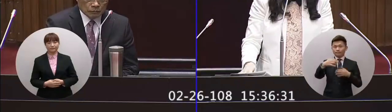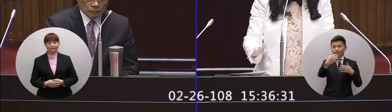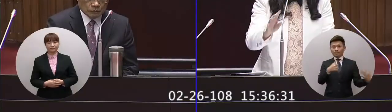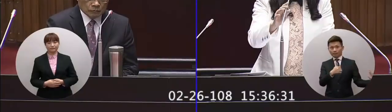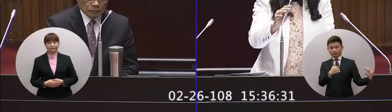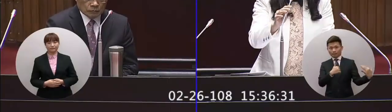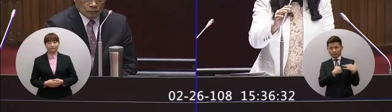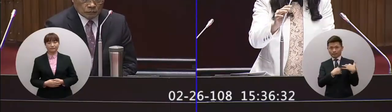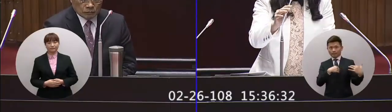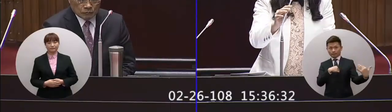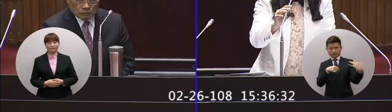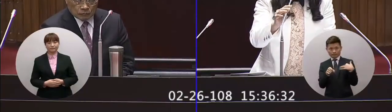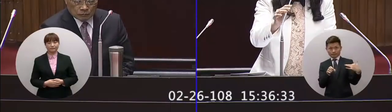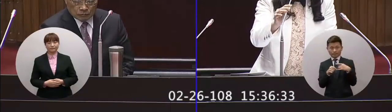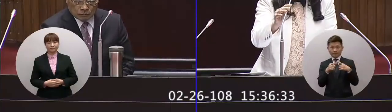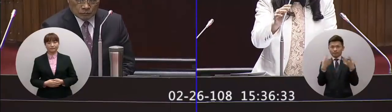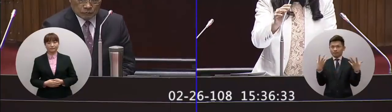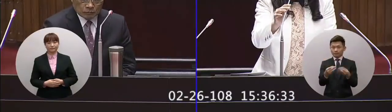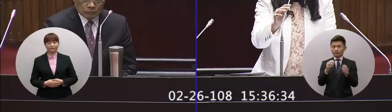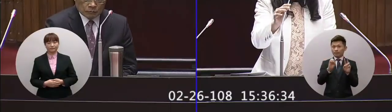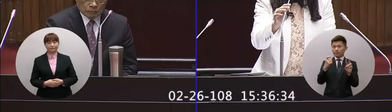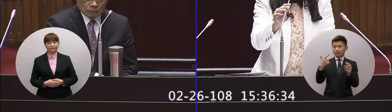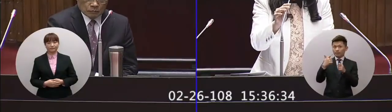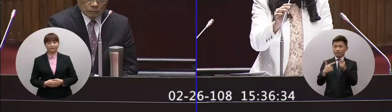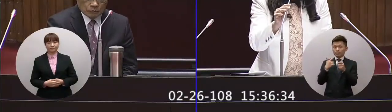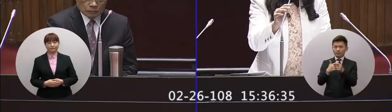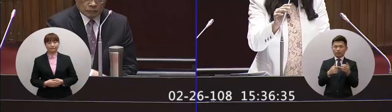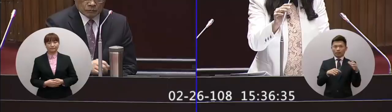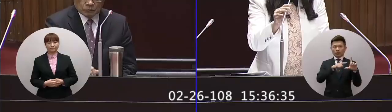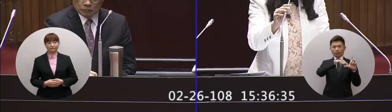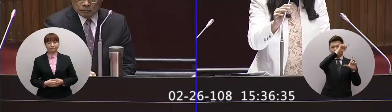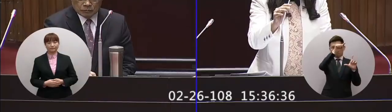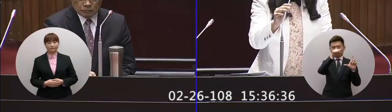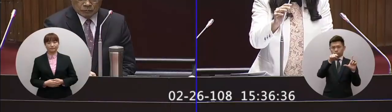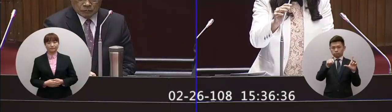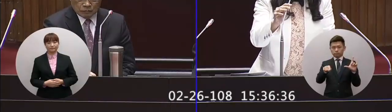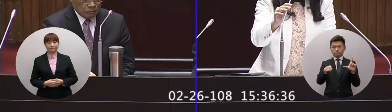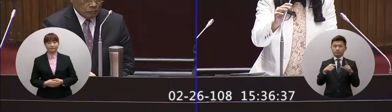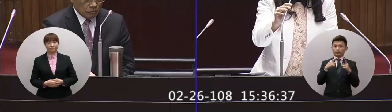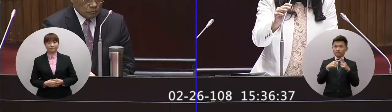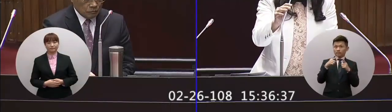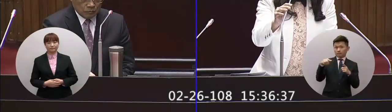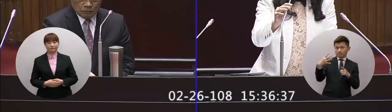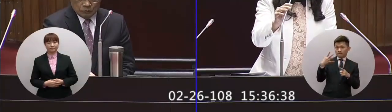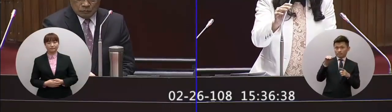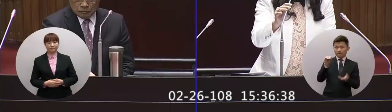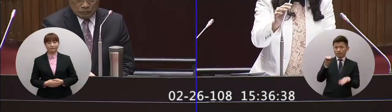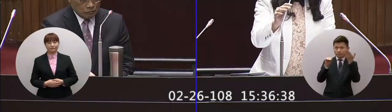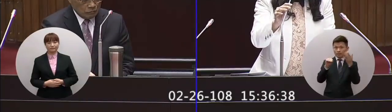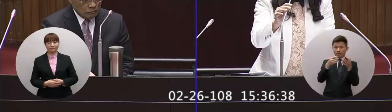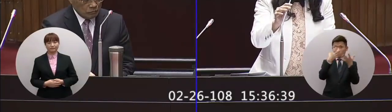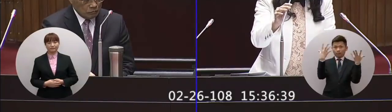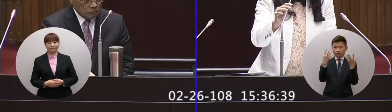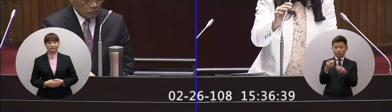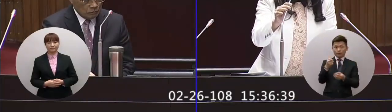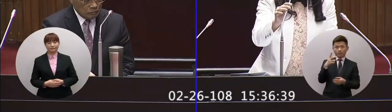數繼續下滑從2016年開始有死亡交叉2017年從400多萬的陸客降低到